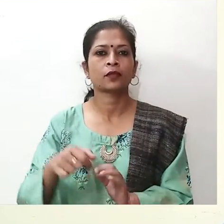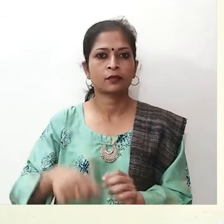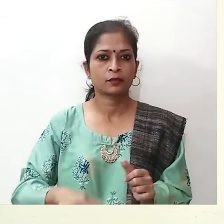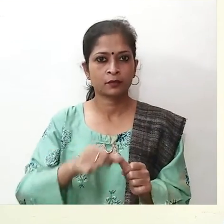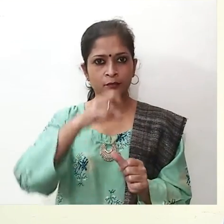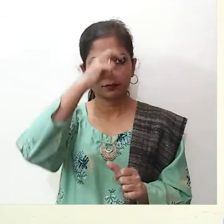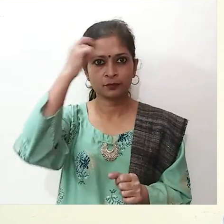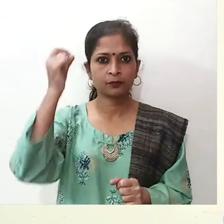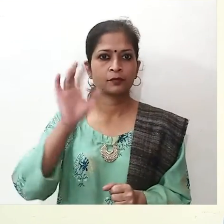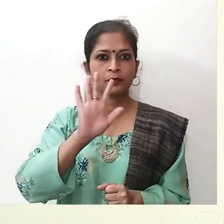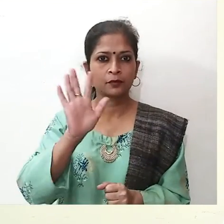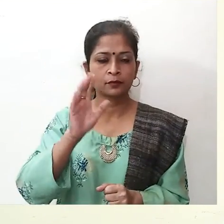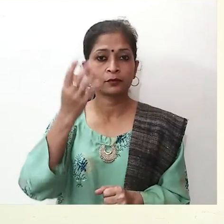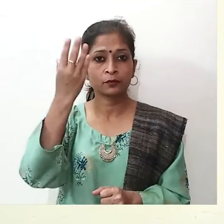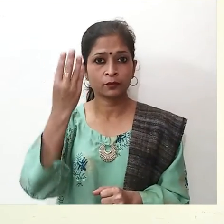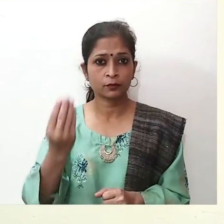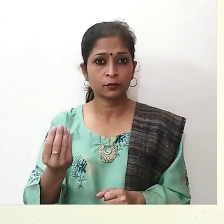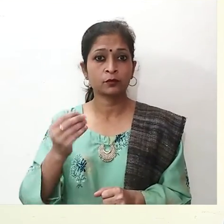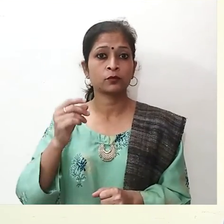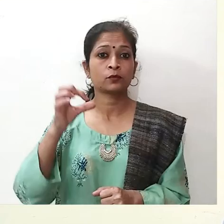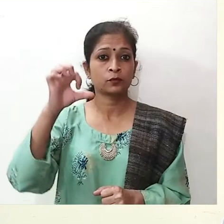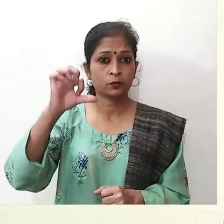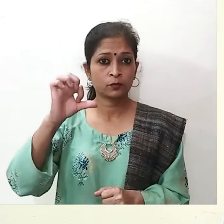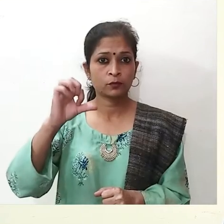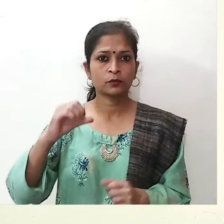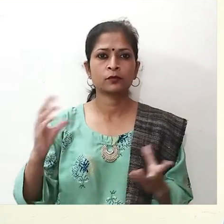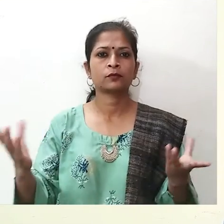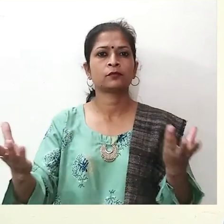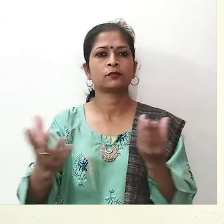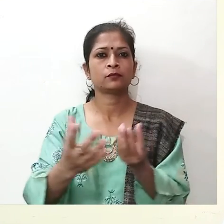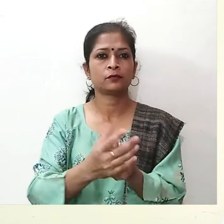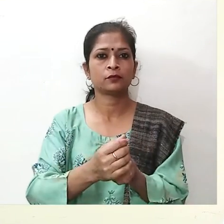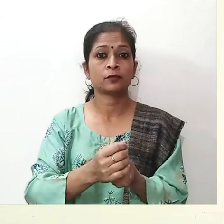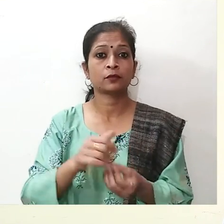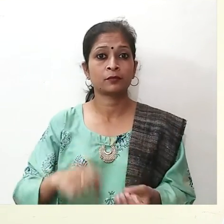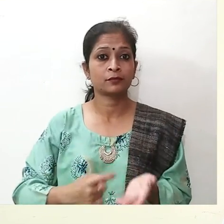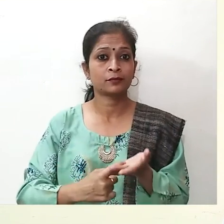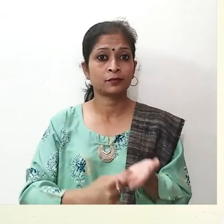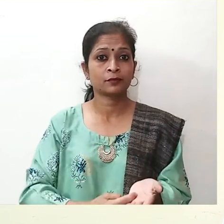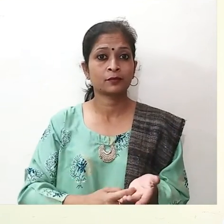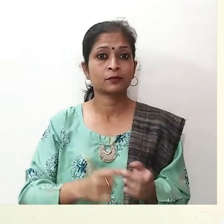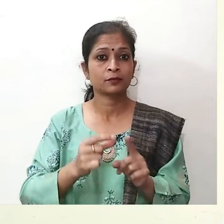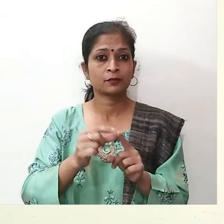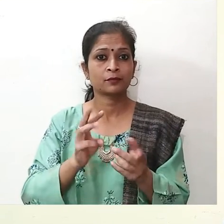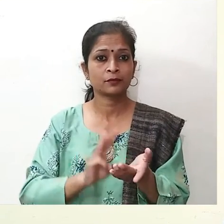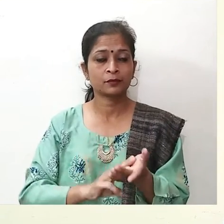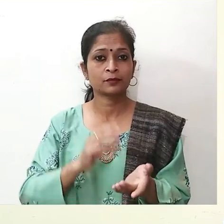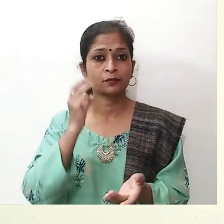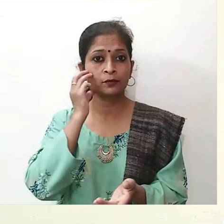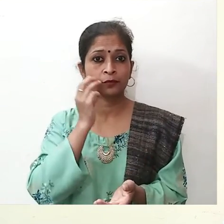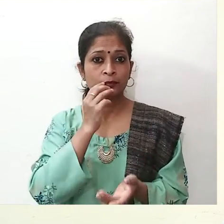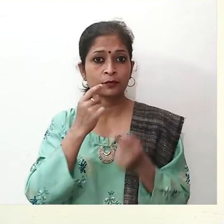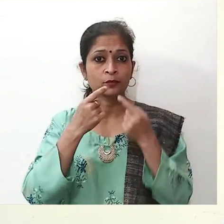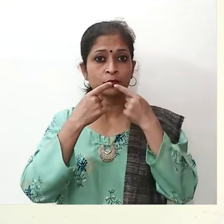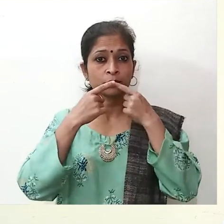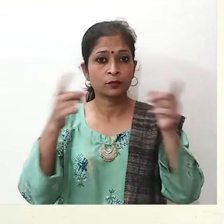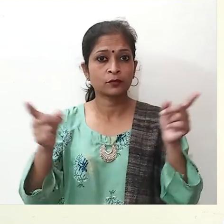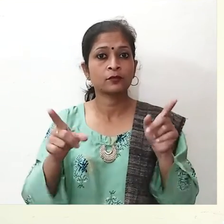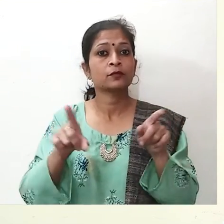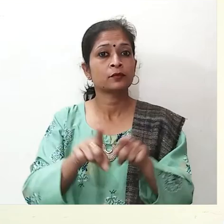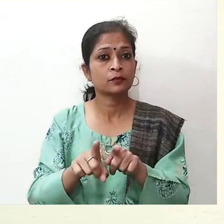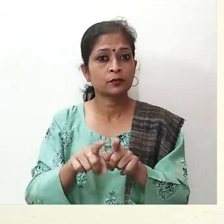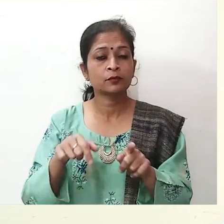नमस्कार, पाँच अप्रेल को रात के नौ बजे हम सभी लोग आदर्णी प्रधानमंत्री श्री नरेंद्र मोदीची के